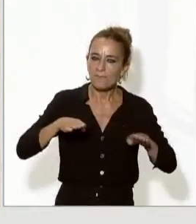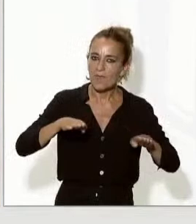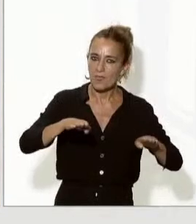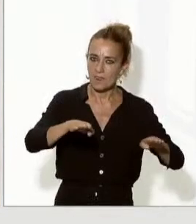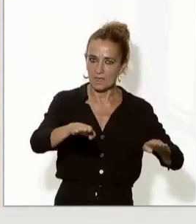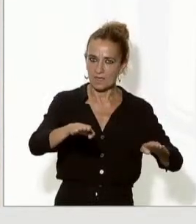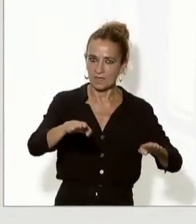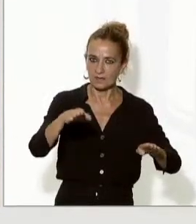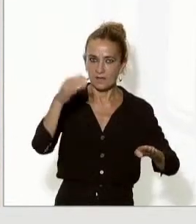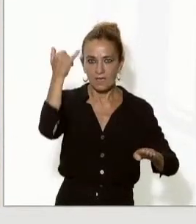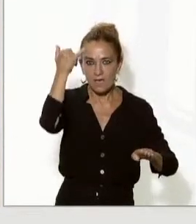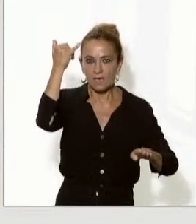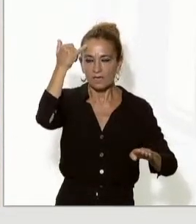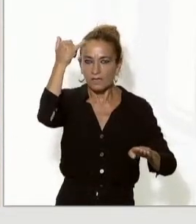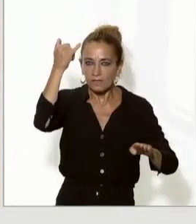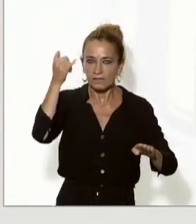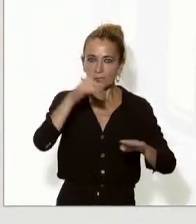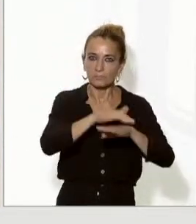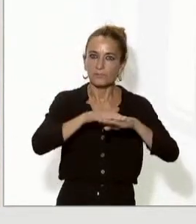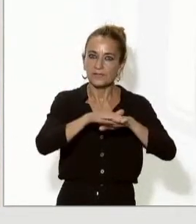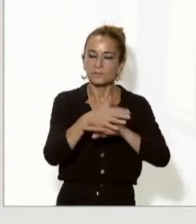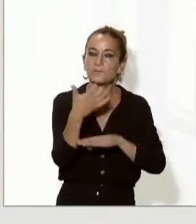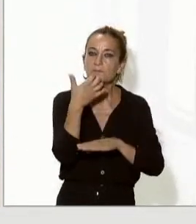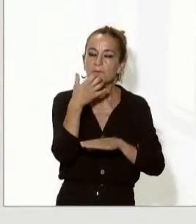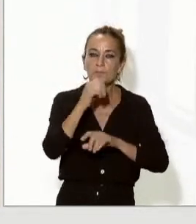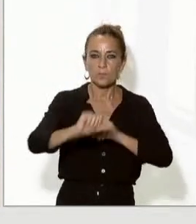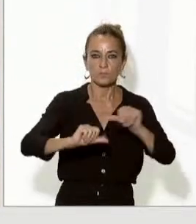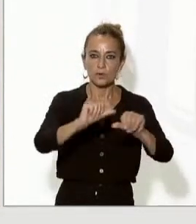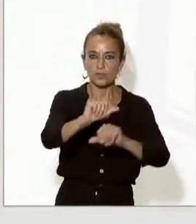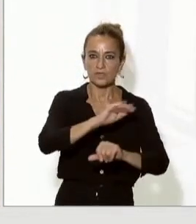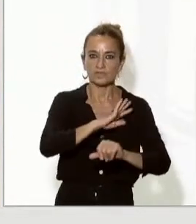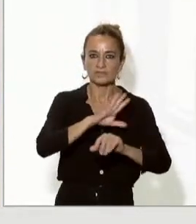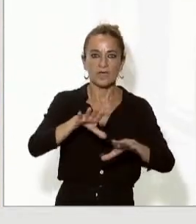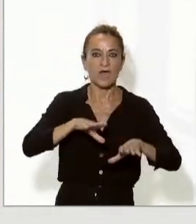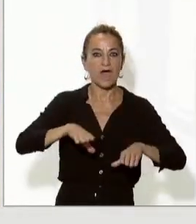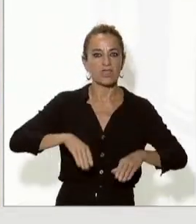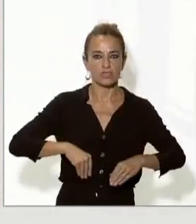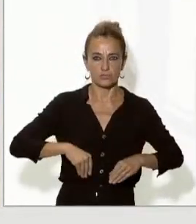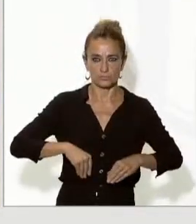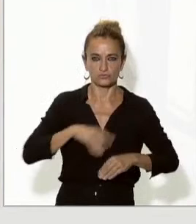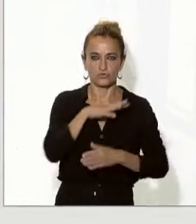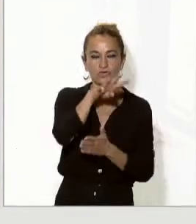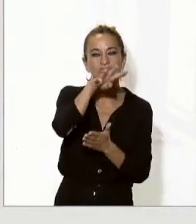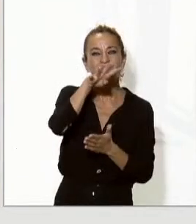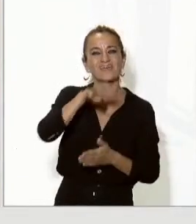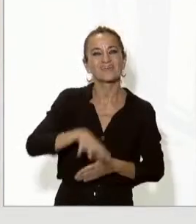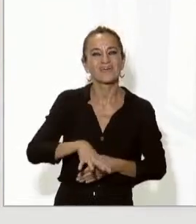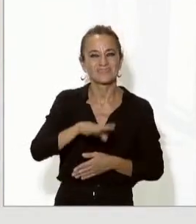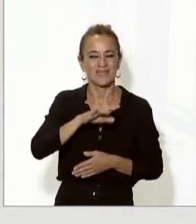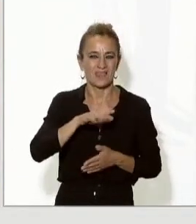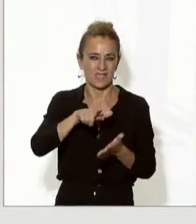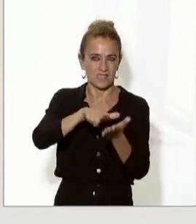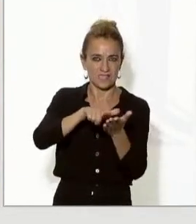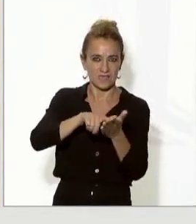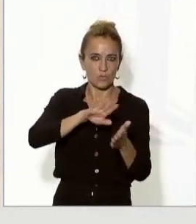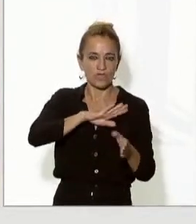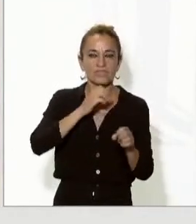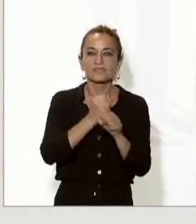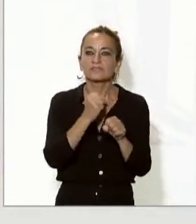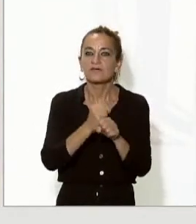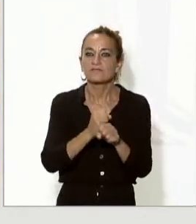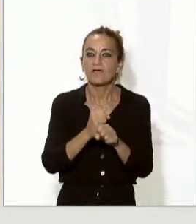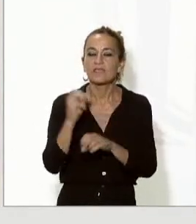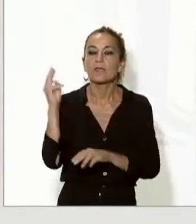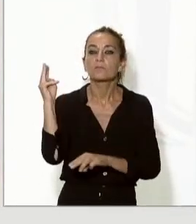portant a terme, el que és el procés d'adopció del català com a llengua de treball del Parlament Europeu, el que